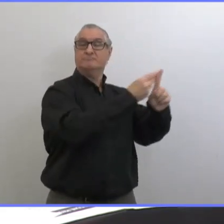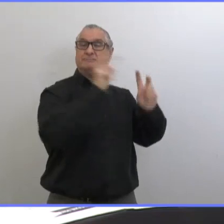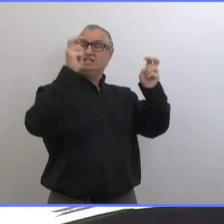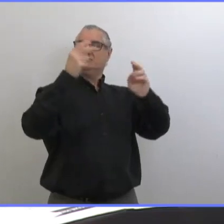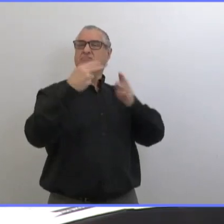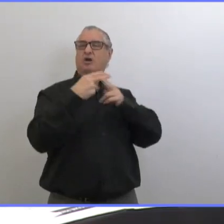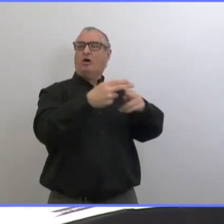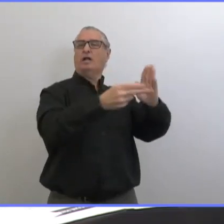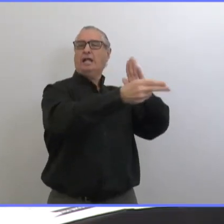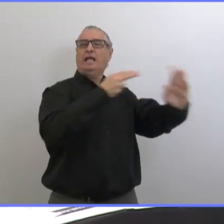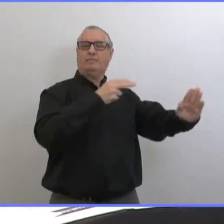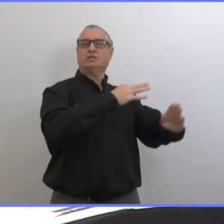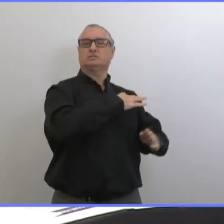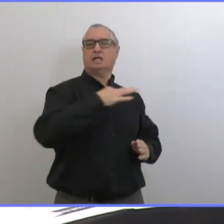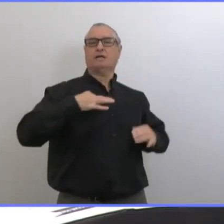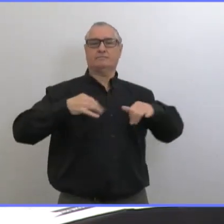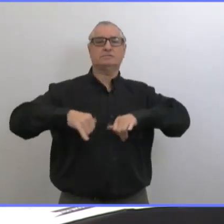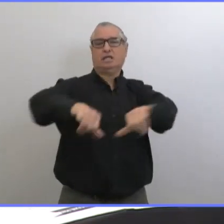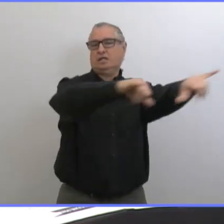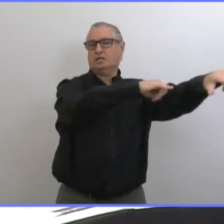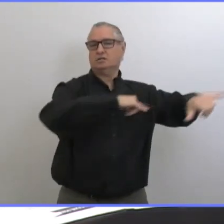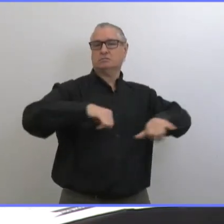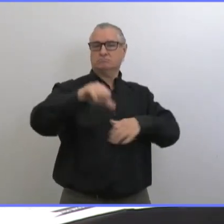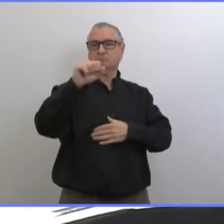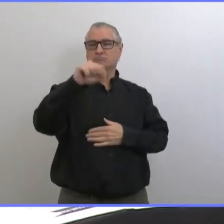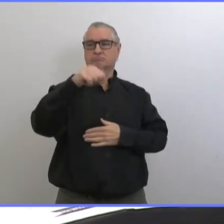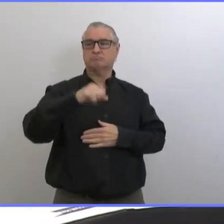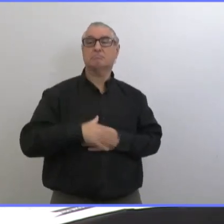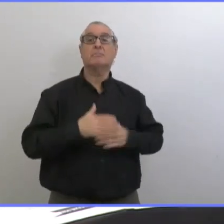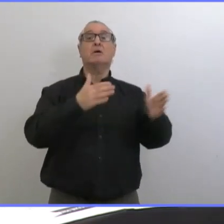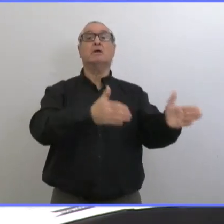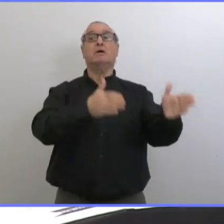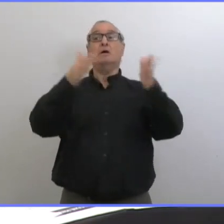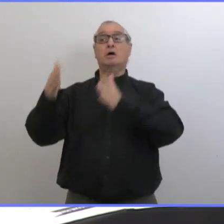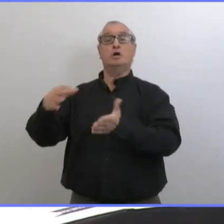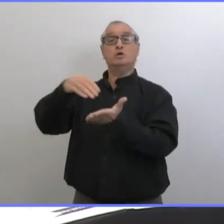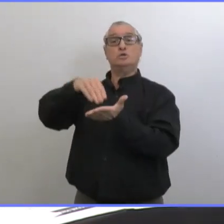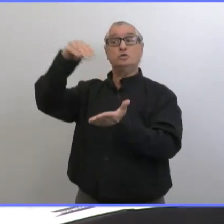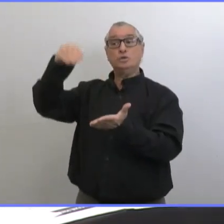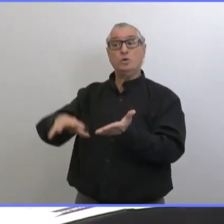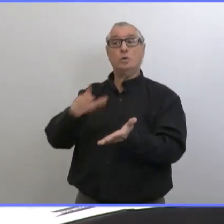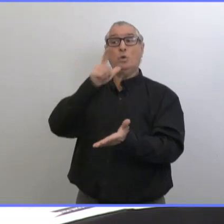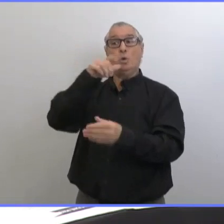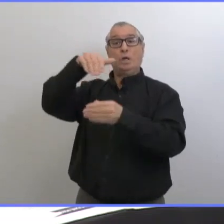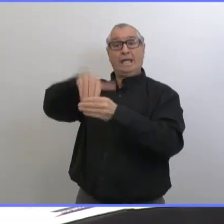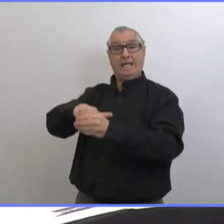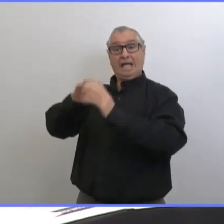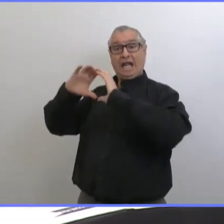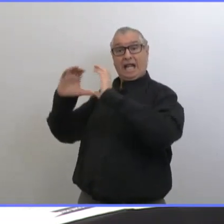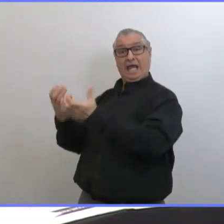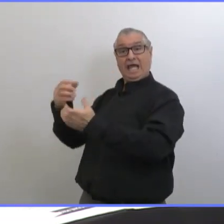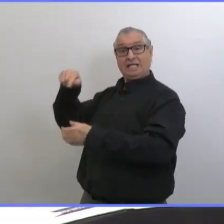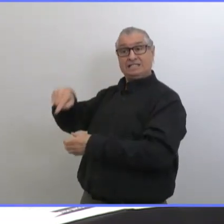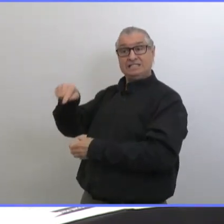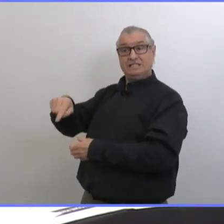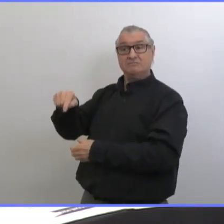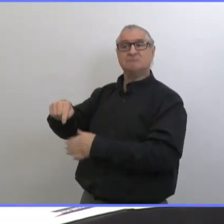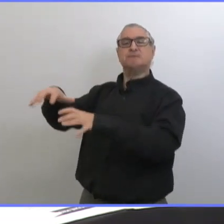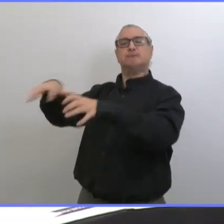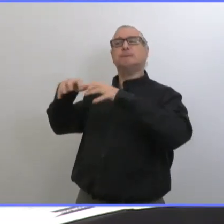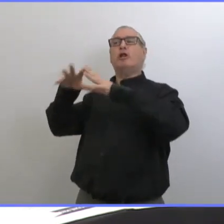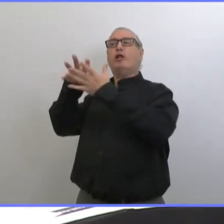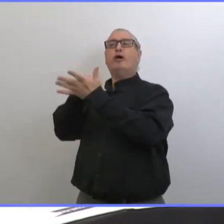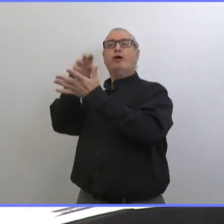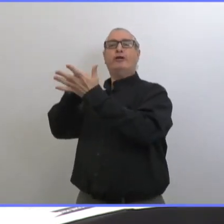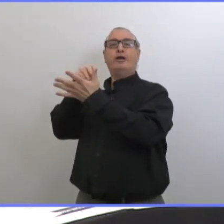la même catégorie que le reste des employés si on parle d'étudiants qui sont encore en classe qui ne font pas partie